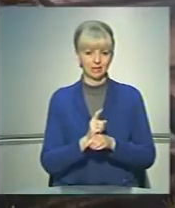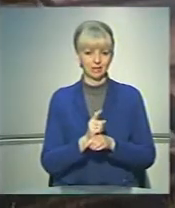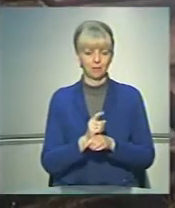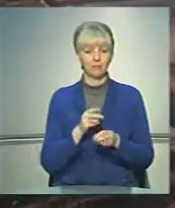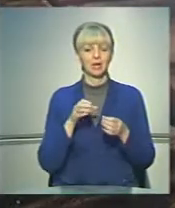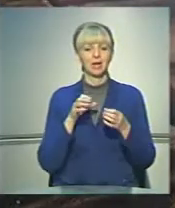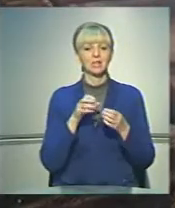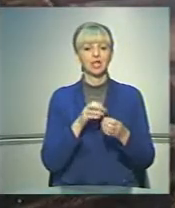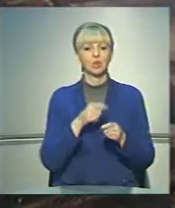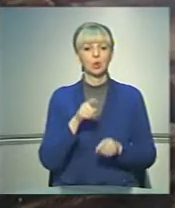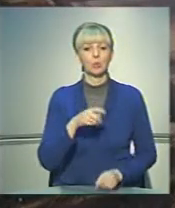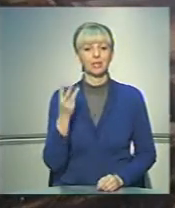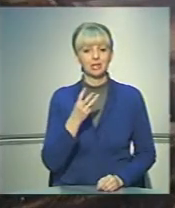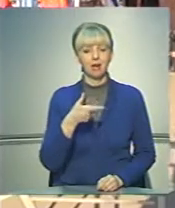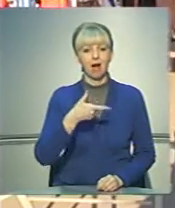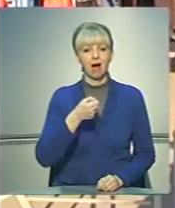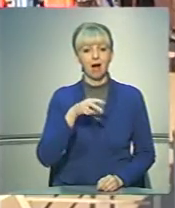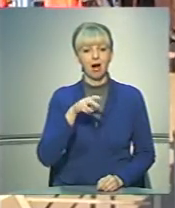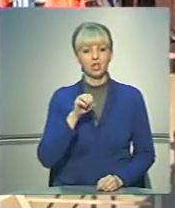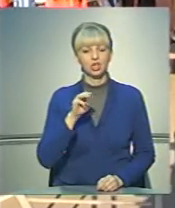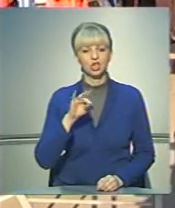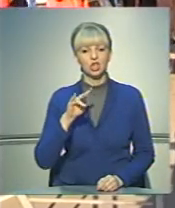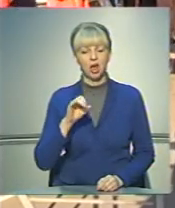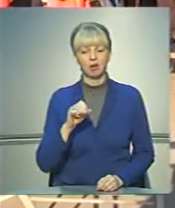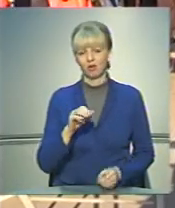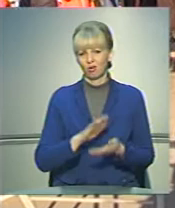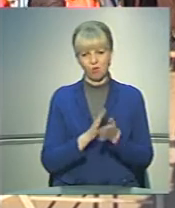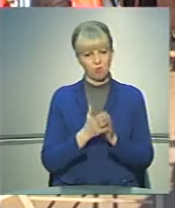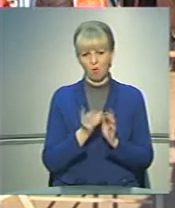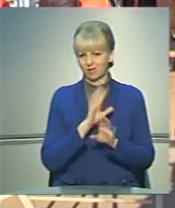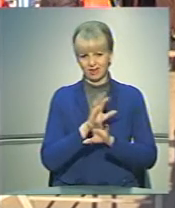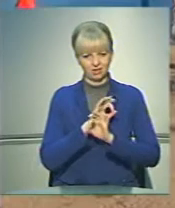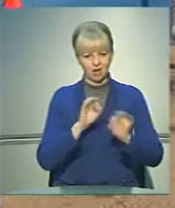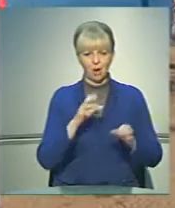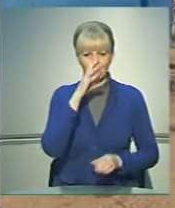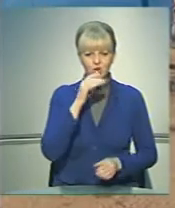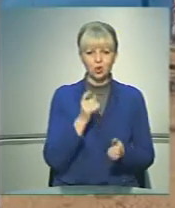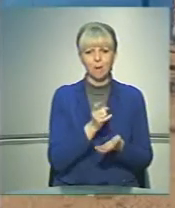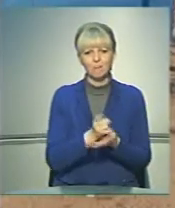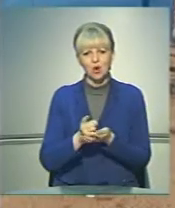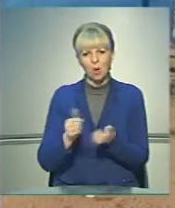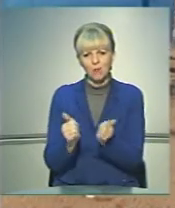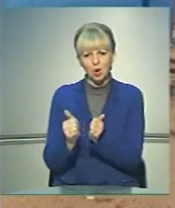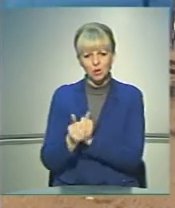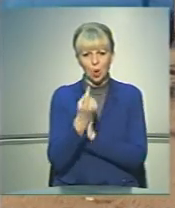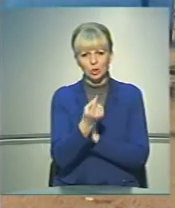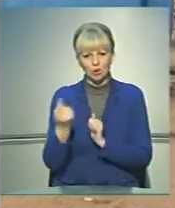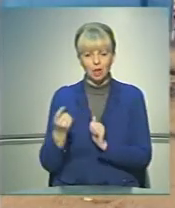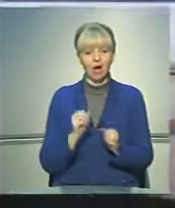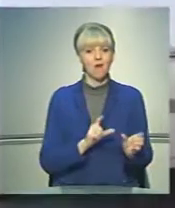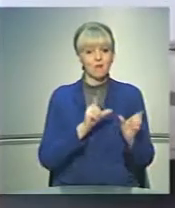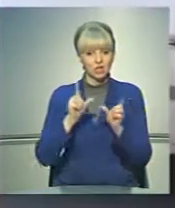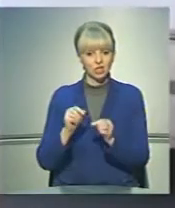На станції номер три, що на вулиці Галицький шлях, умови, м'яко кажучи, не ідеальні. Маршрутки припарковані у притул одна до одної, а